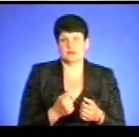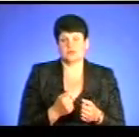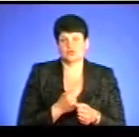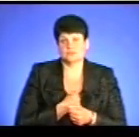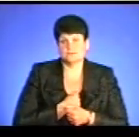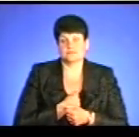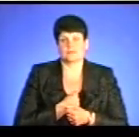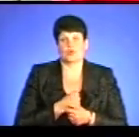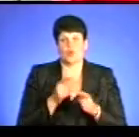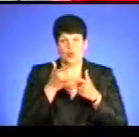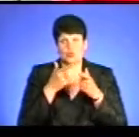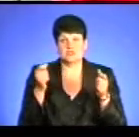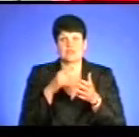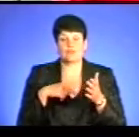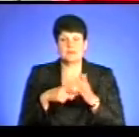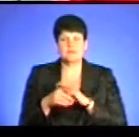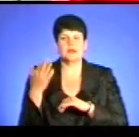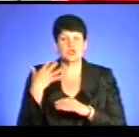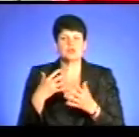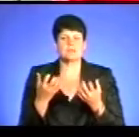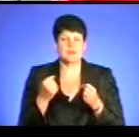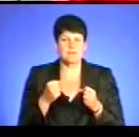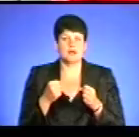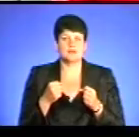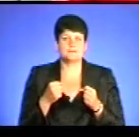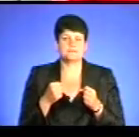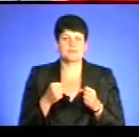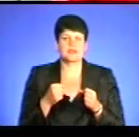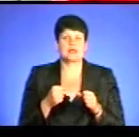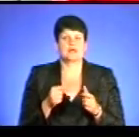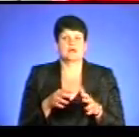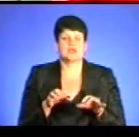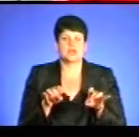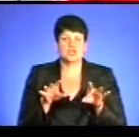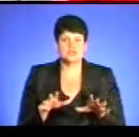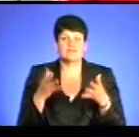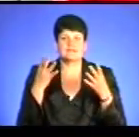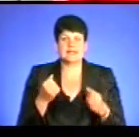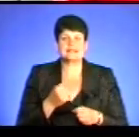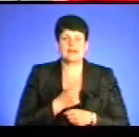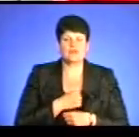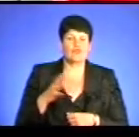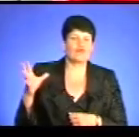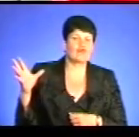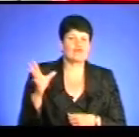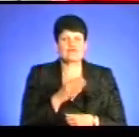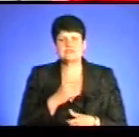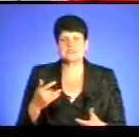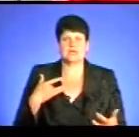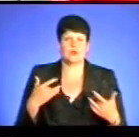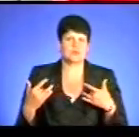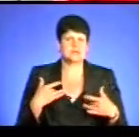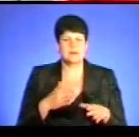місті, ми раніше приймали рішення на різні області і міста про те, що в День трауру концерти всі повністю